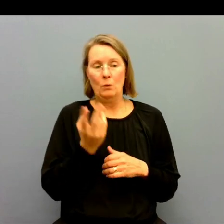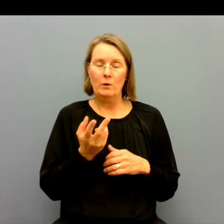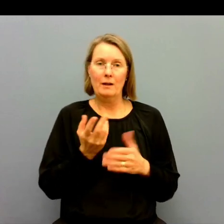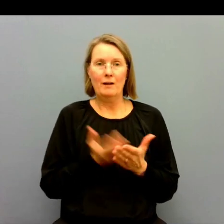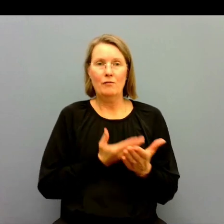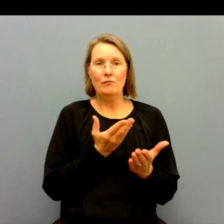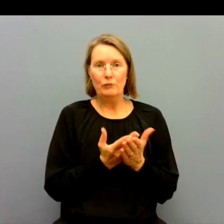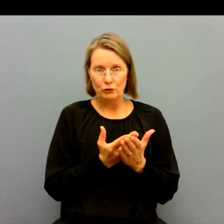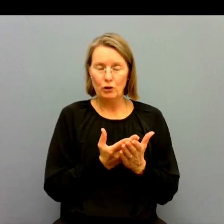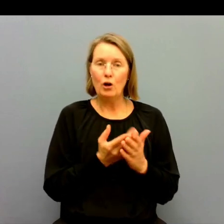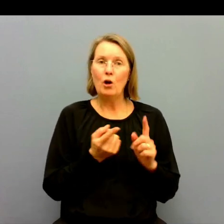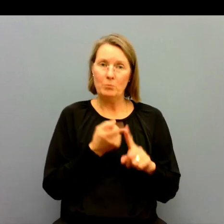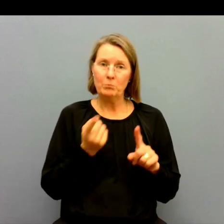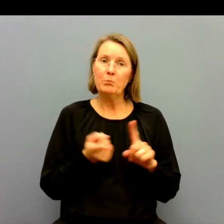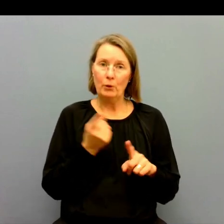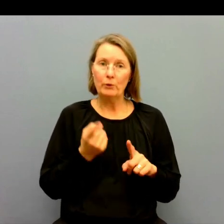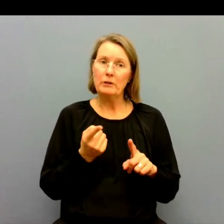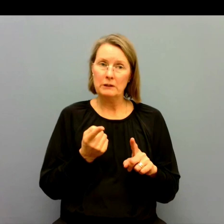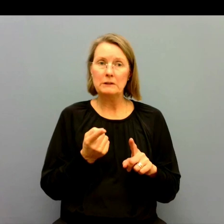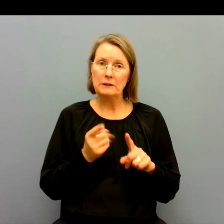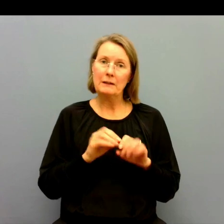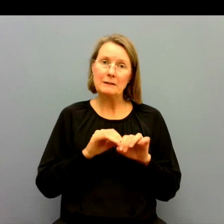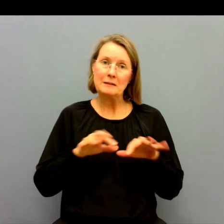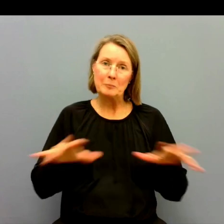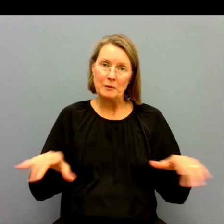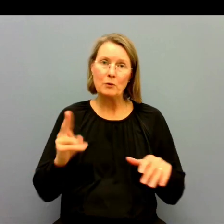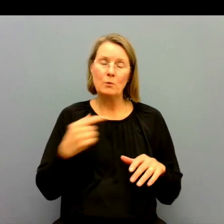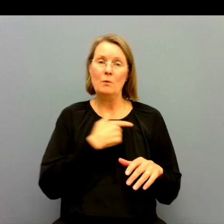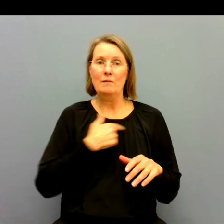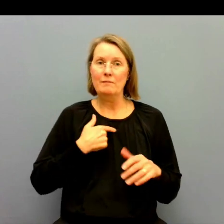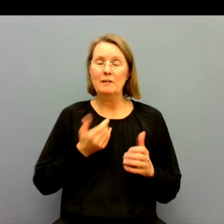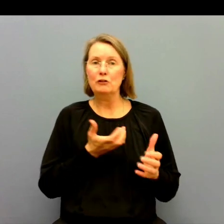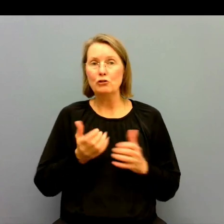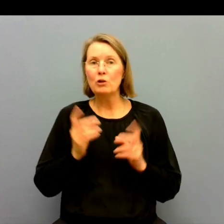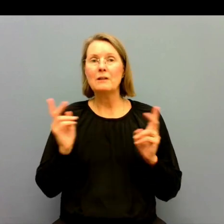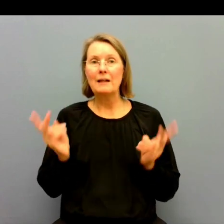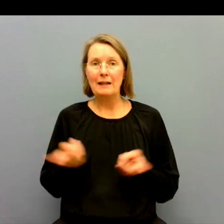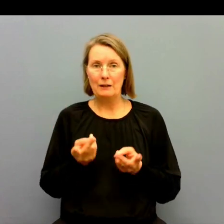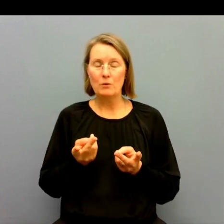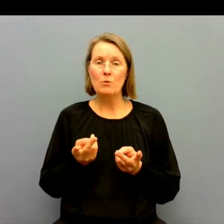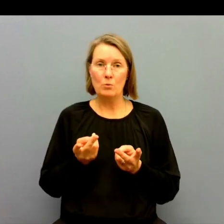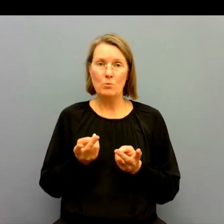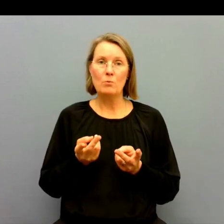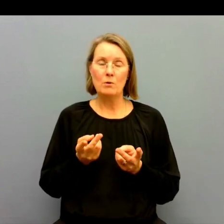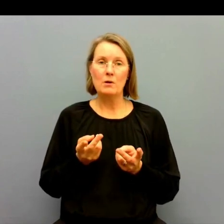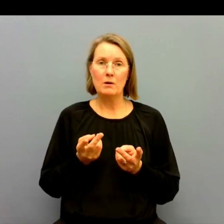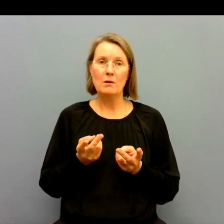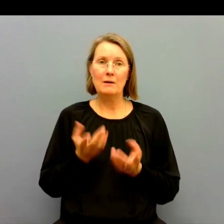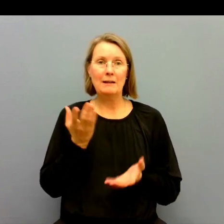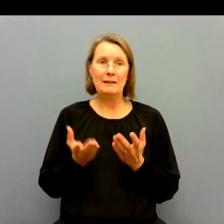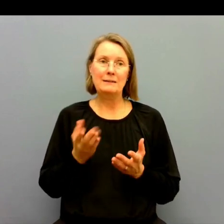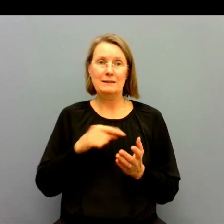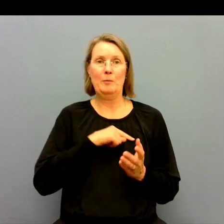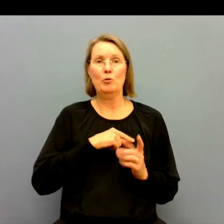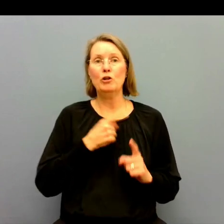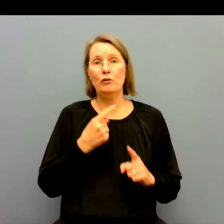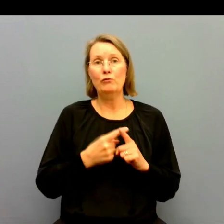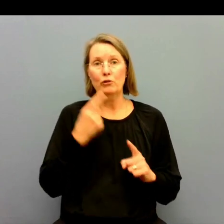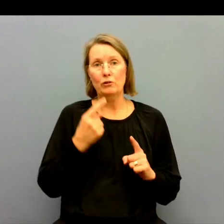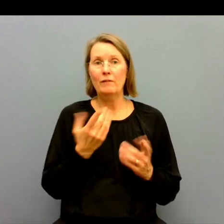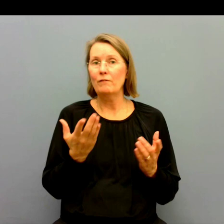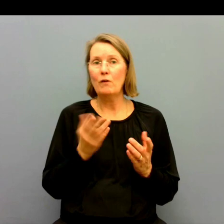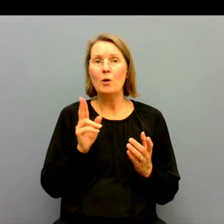ändå komma ut. Även om vi saknar ju som beskrivs här fortfarande en hel del